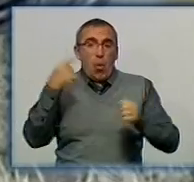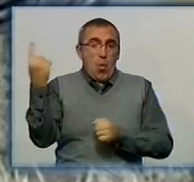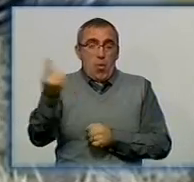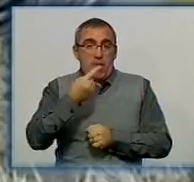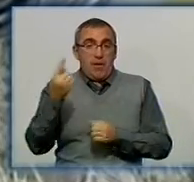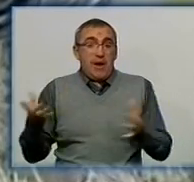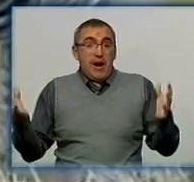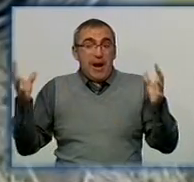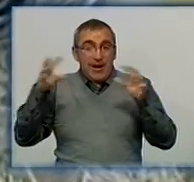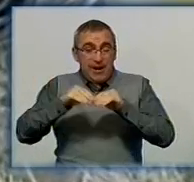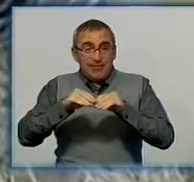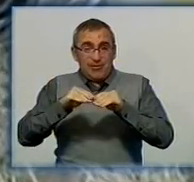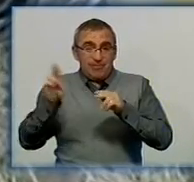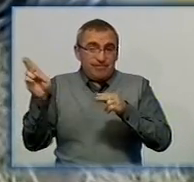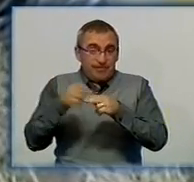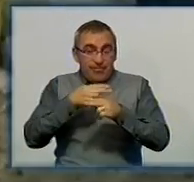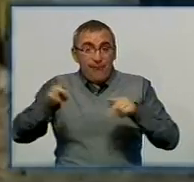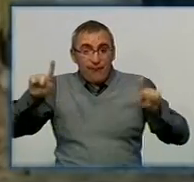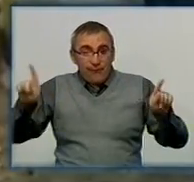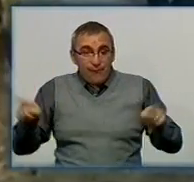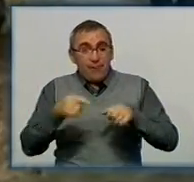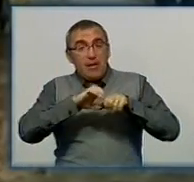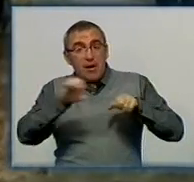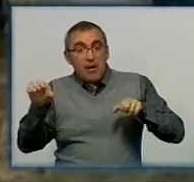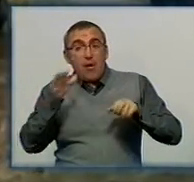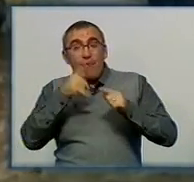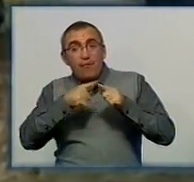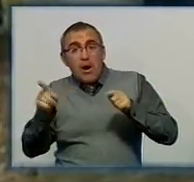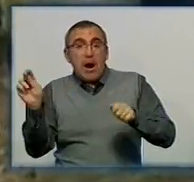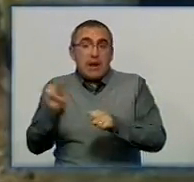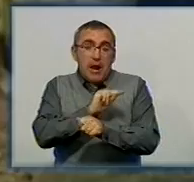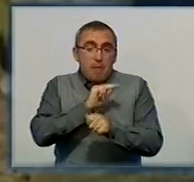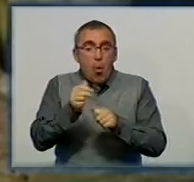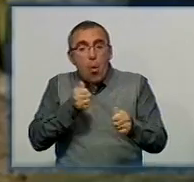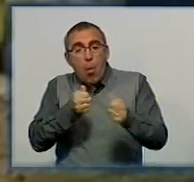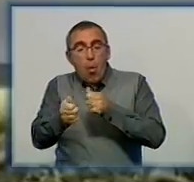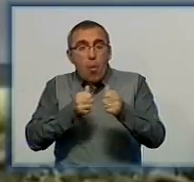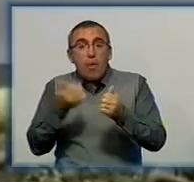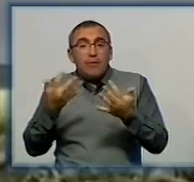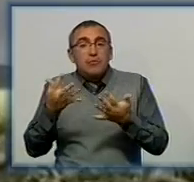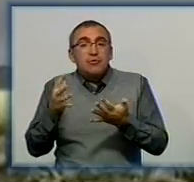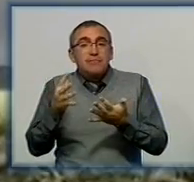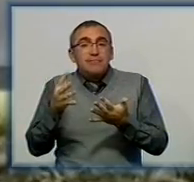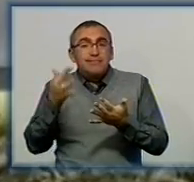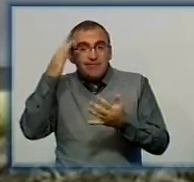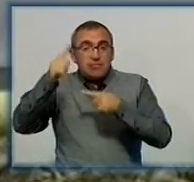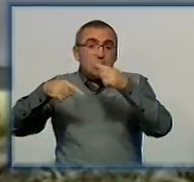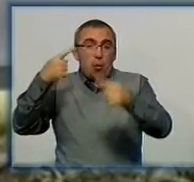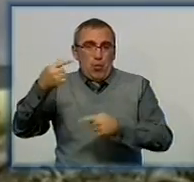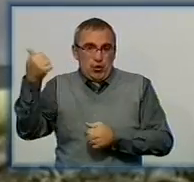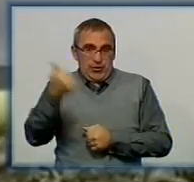Разом з відновленням пошкоджених об'єктів газовики одночасно проводять плановий ремонт обладнання, який збиралися робити наступного тижня.